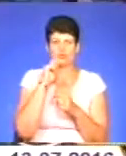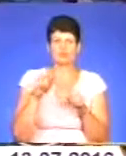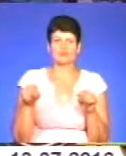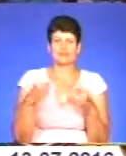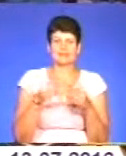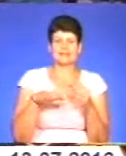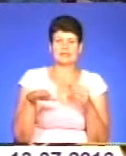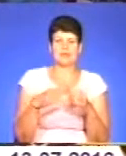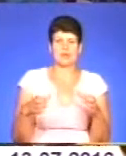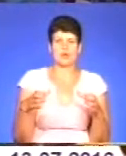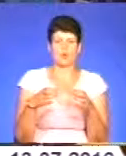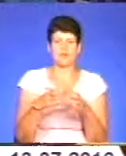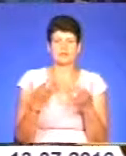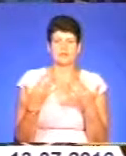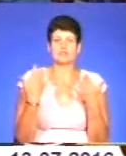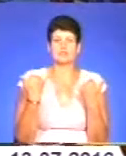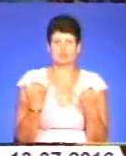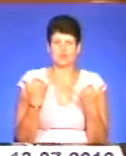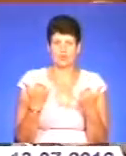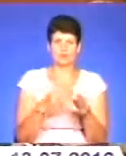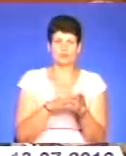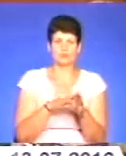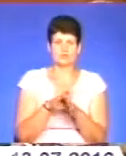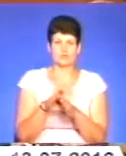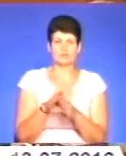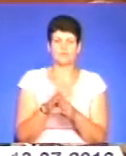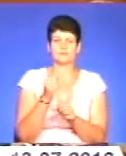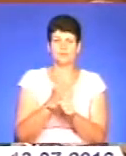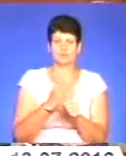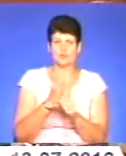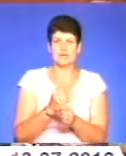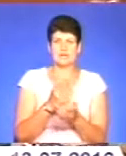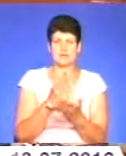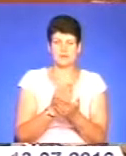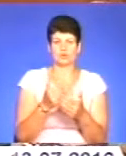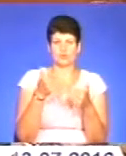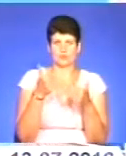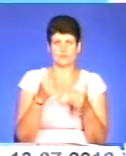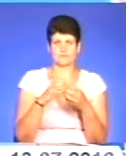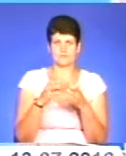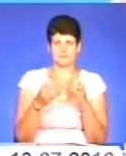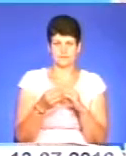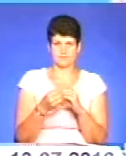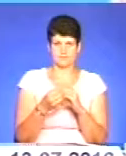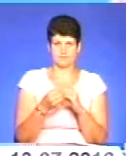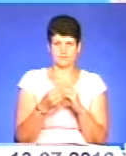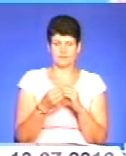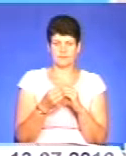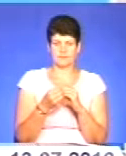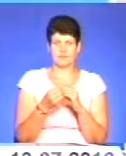територіальних громад, які вже сьогодні повноцінно функціонують і мають добрі результати. Надходження до